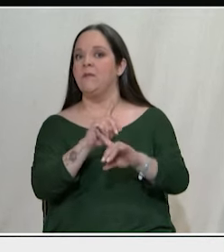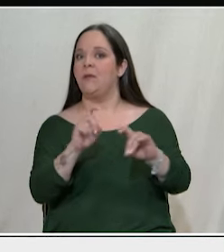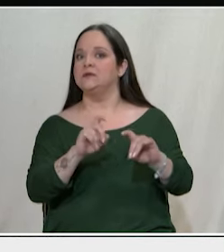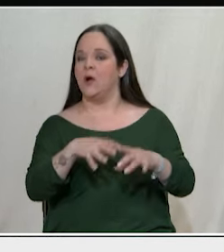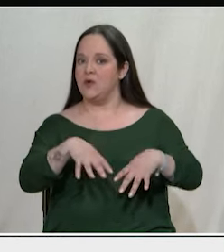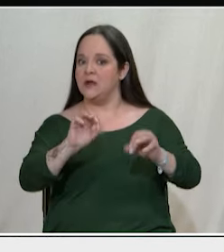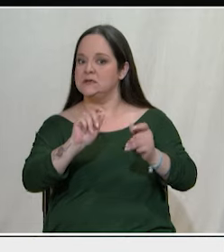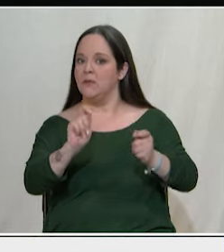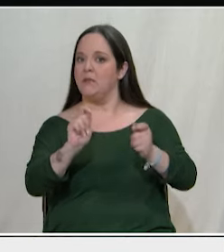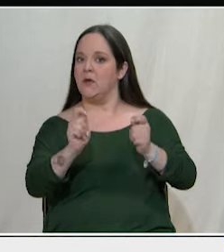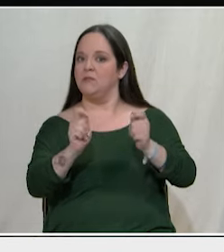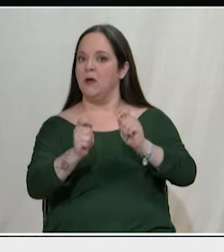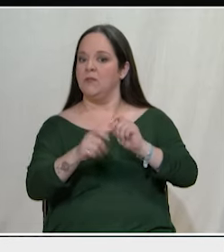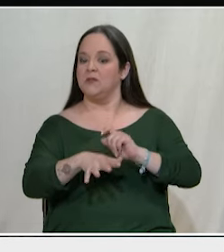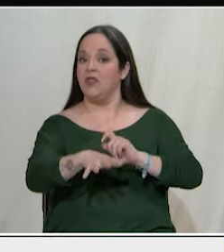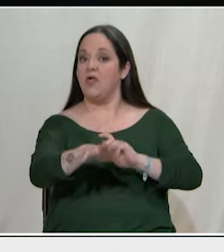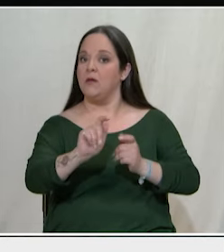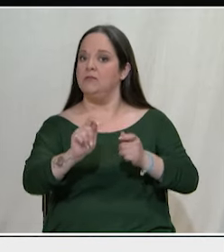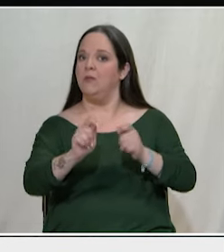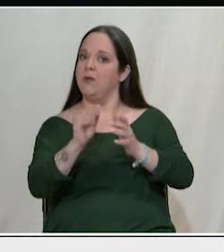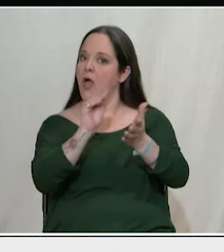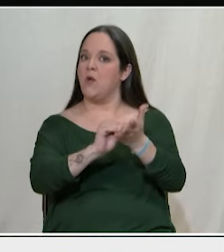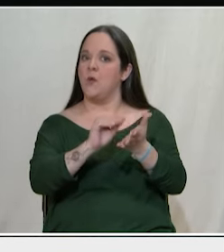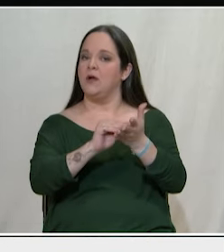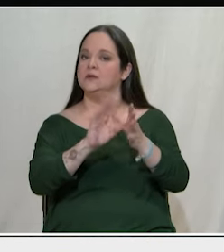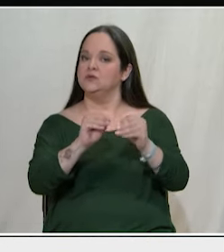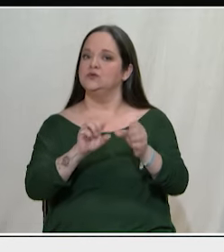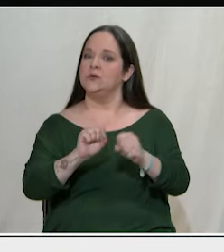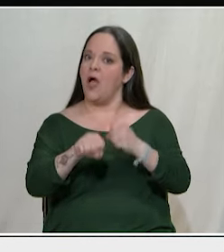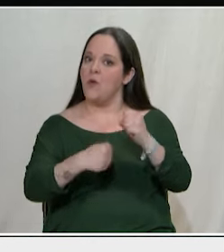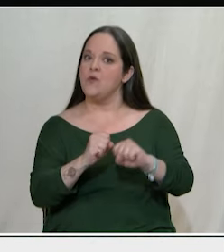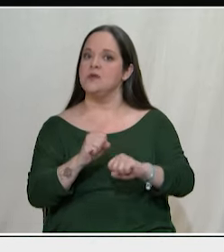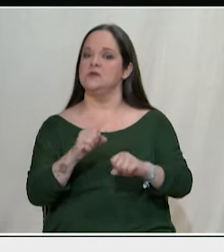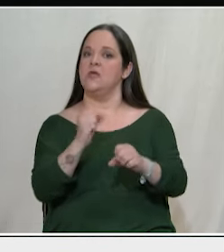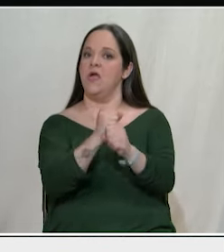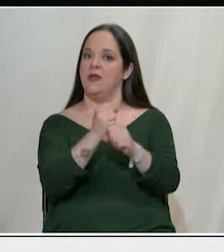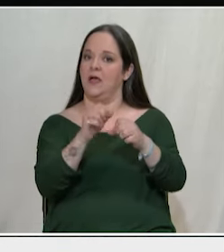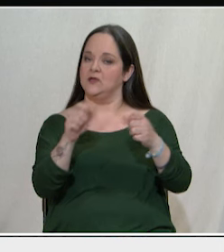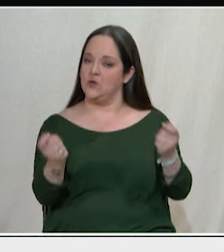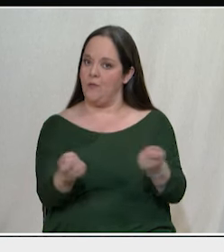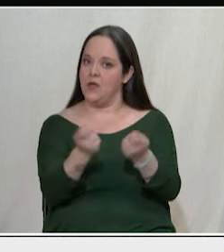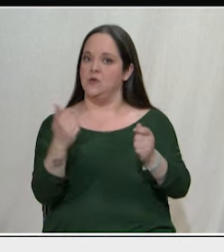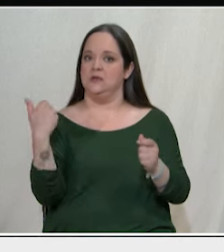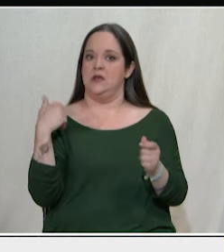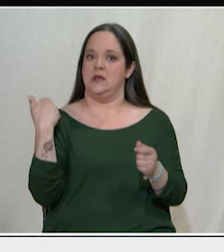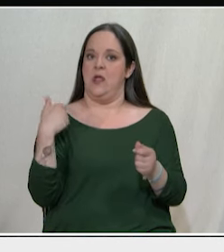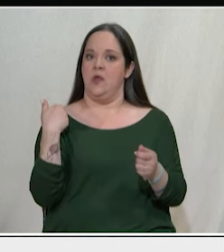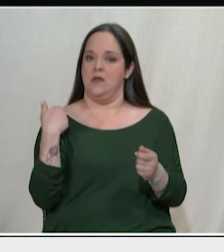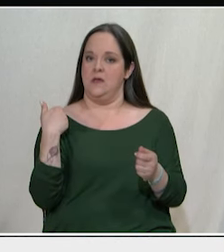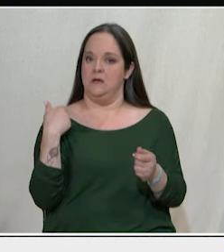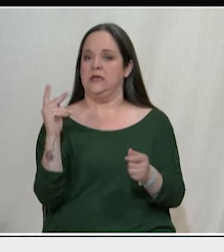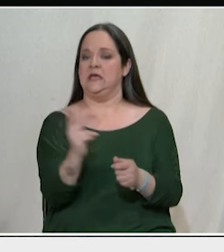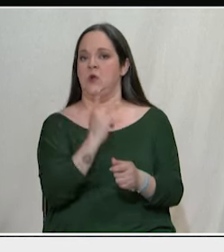αλλάζουν και θα αλλάξουν κι άλλο μέσα από τους αγώνες των εργαζομένων και της νεολαίας στην